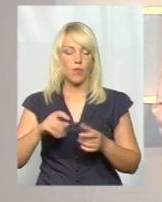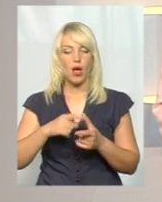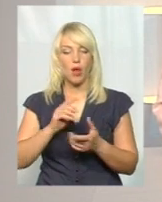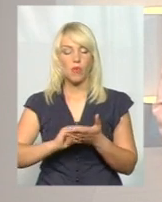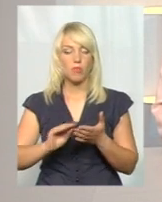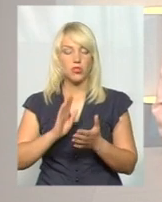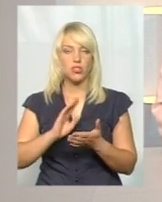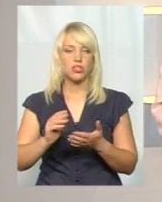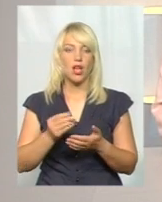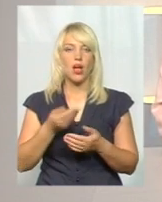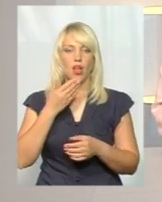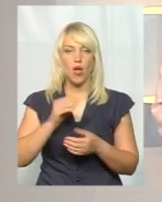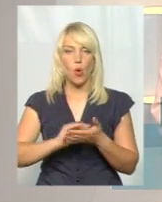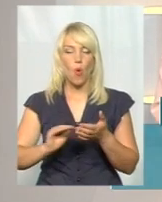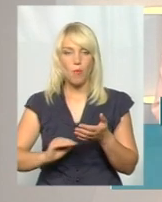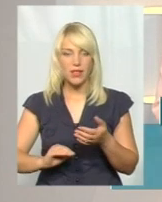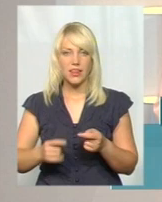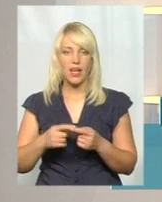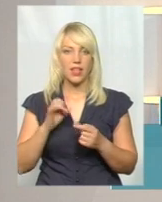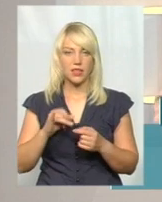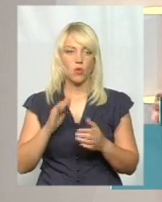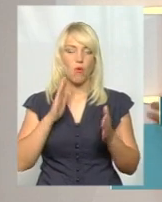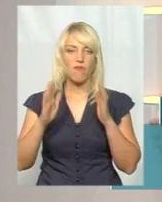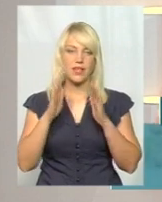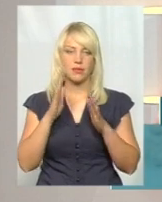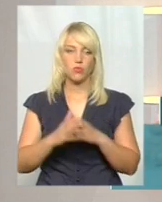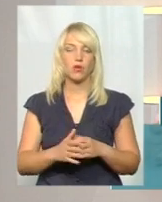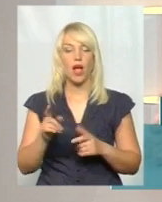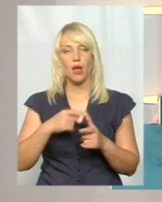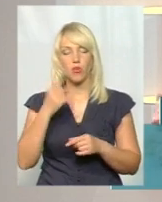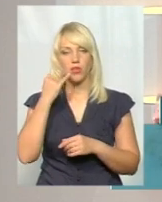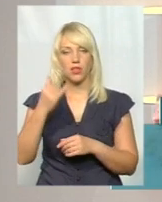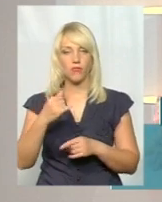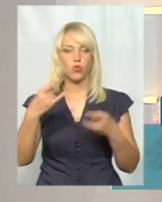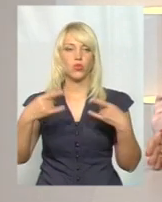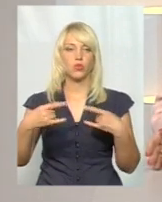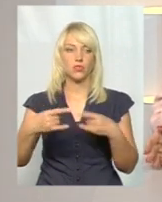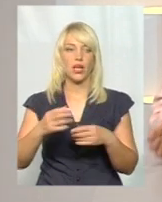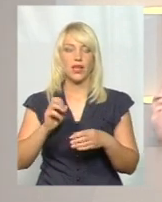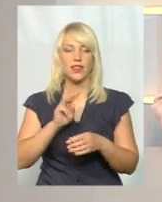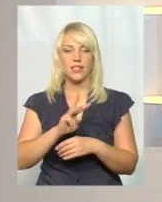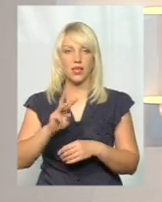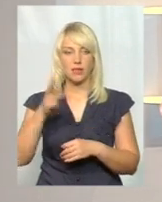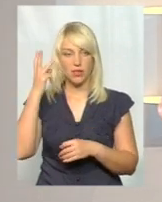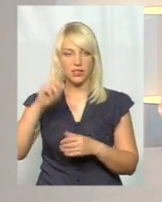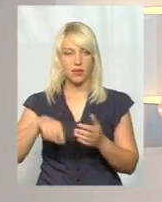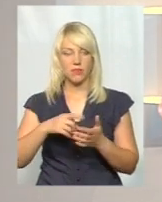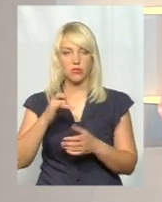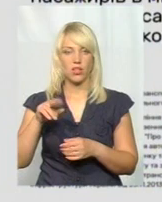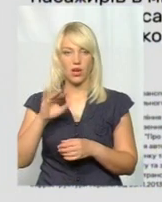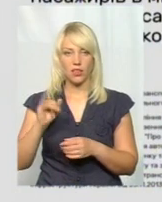коментарі під прямою трансляцією у Фейсбук або ж телефонуйте у студію. Отож, панове, на сайті Хмельницької міської ради